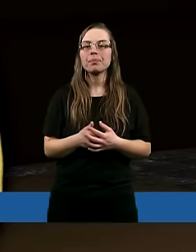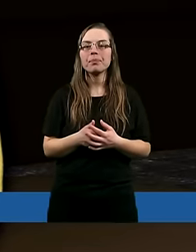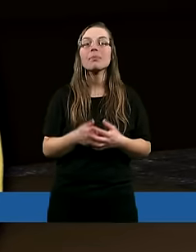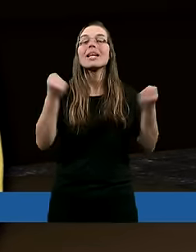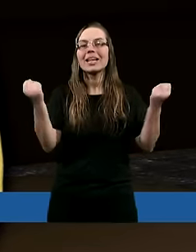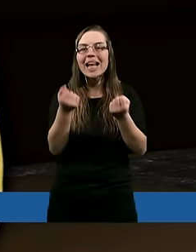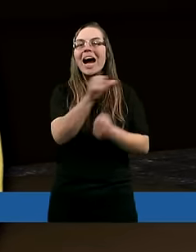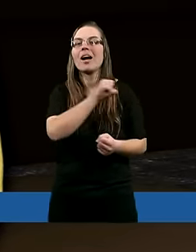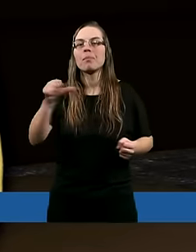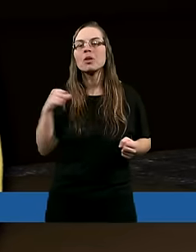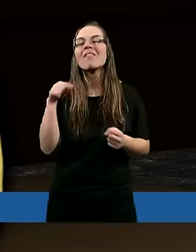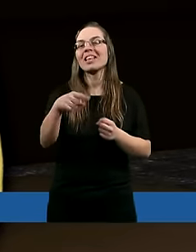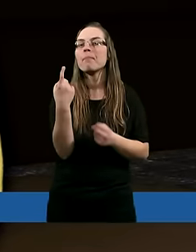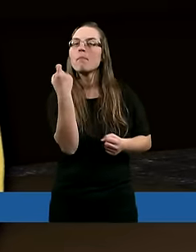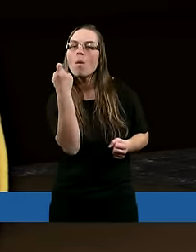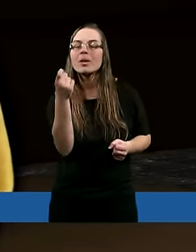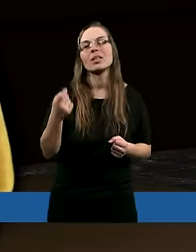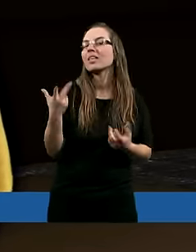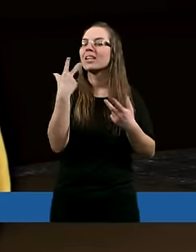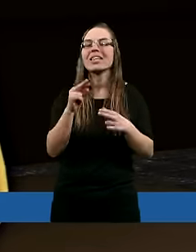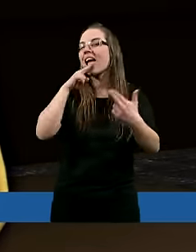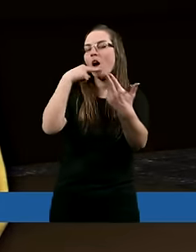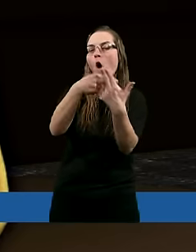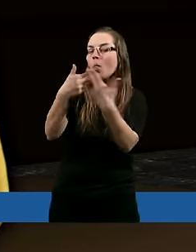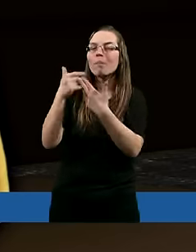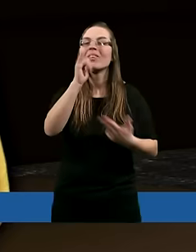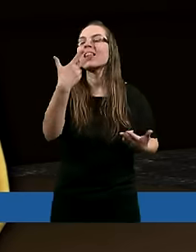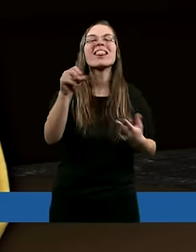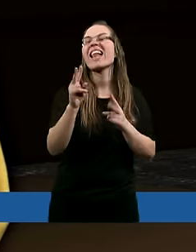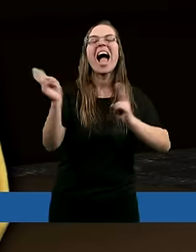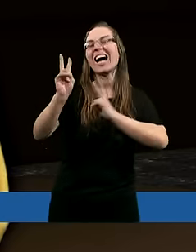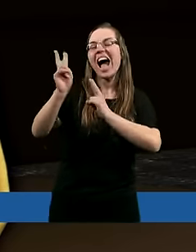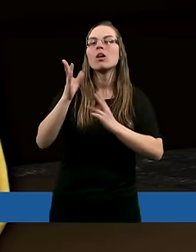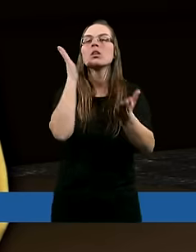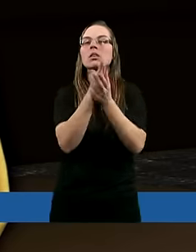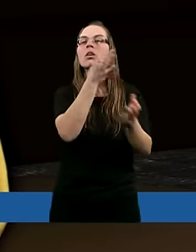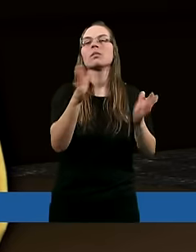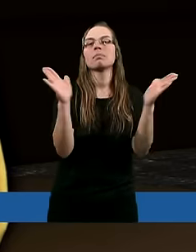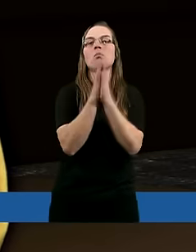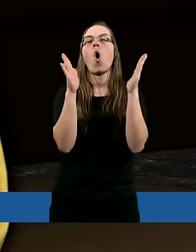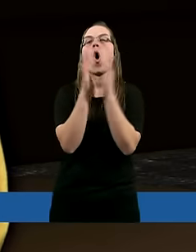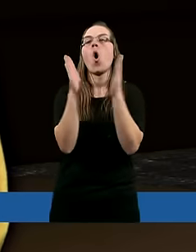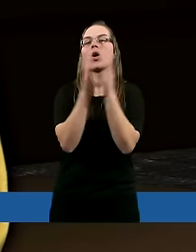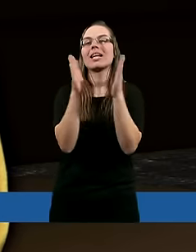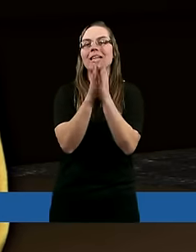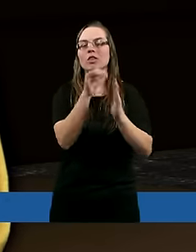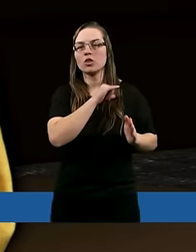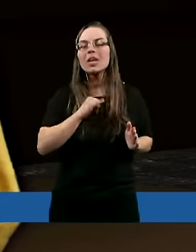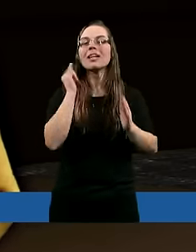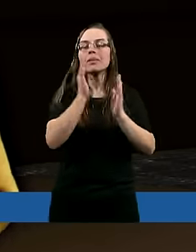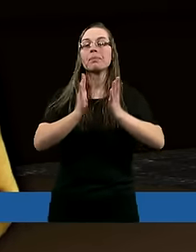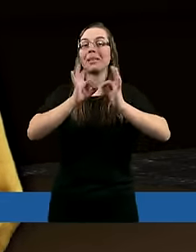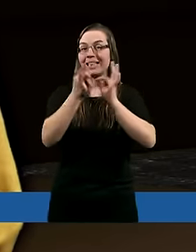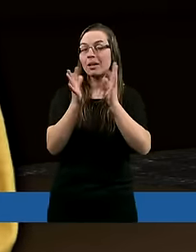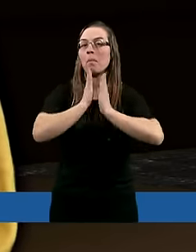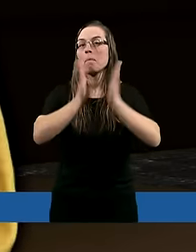to staram się w tym momencie nie odpowiadać, nie reagować, tylko zaczynam się modlić. I kiedy